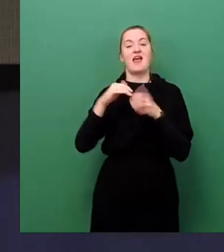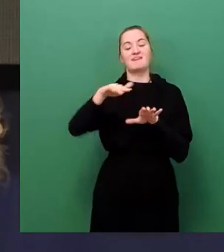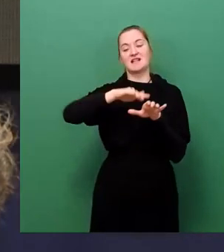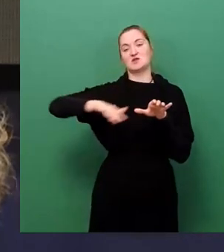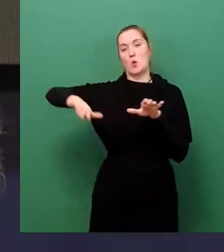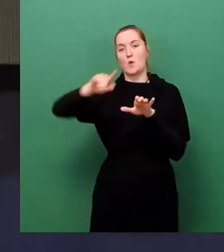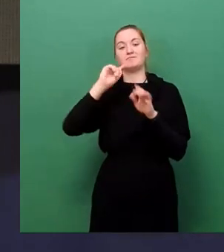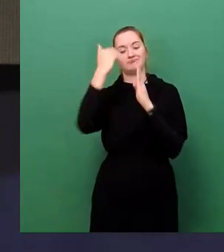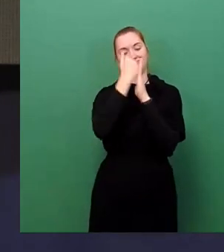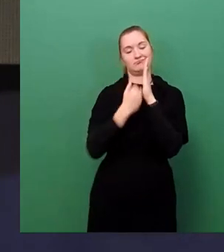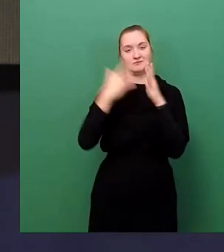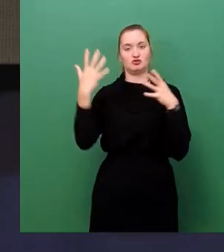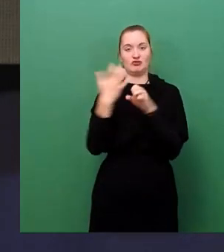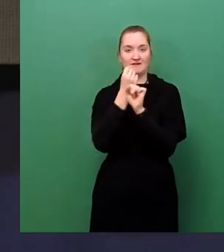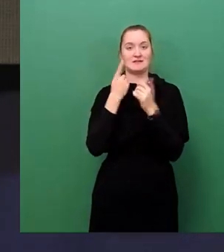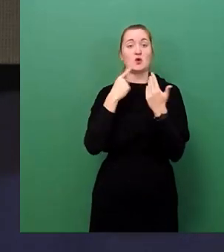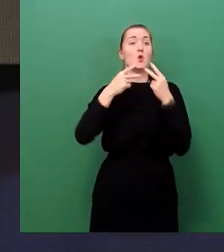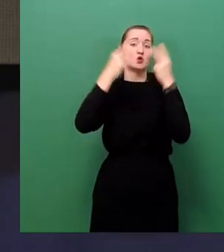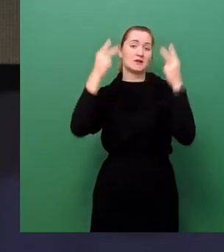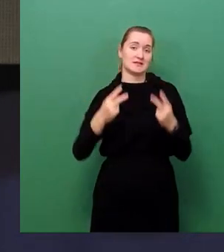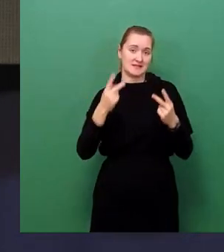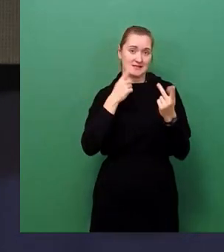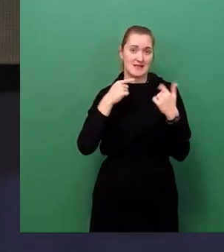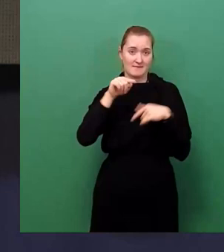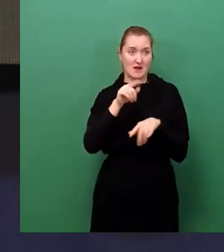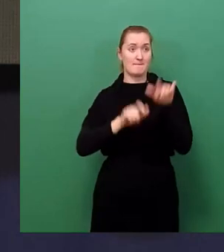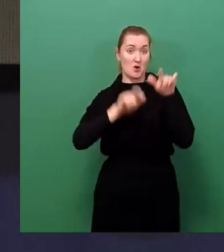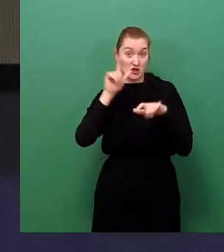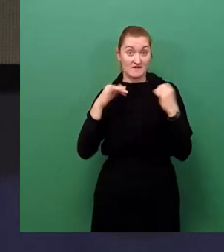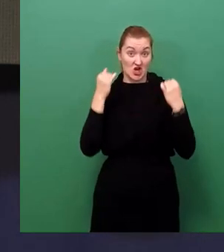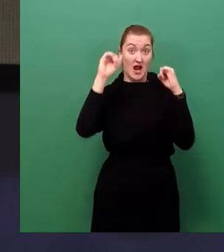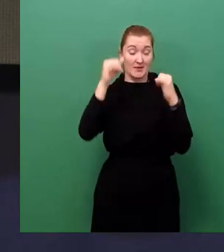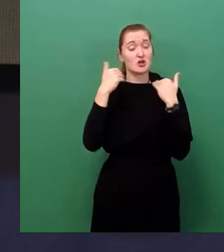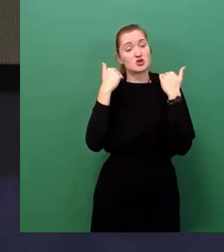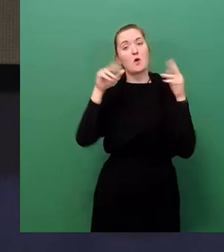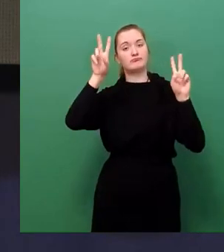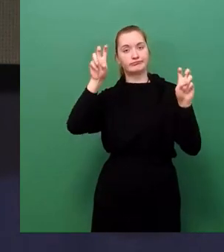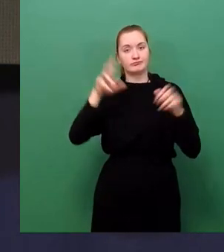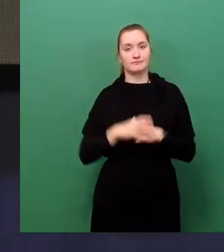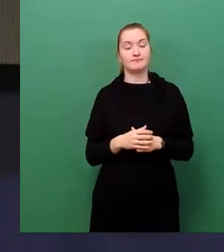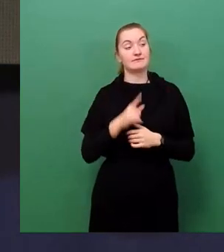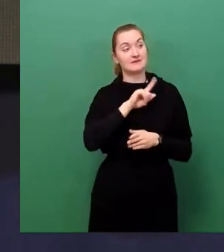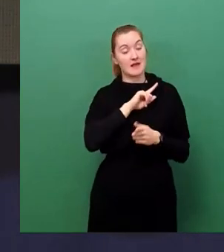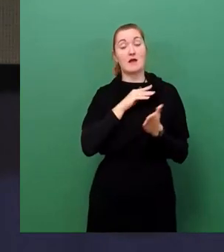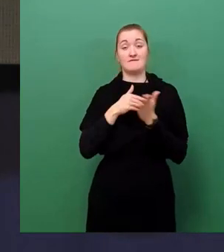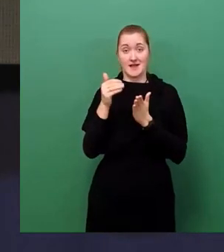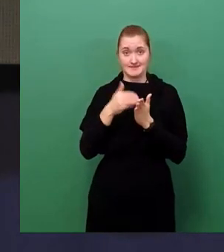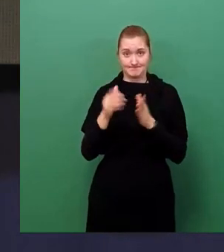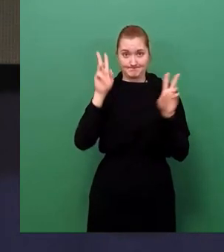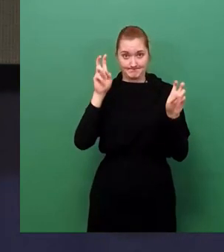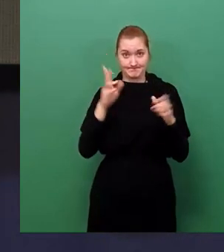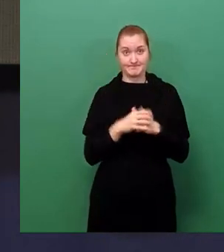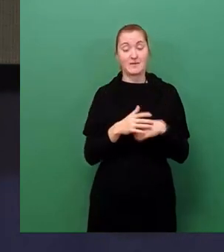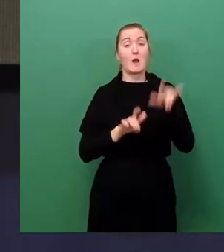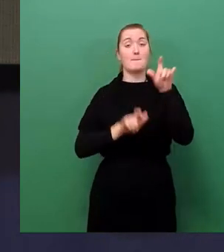Fortschreibung des Konzepts zur Förderung des bürgerschaftlichen Engagements. Ich zitiere weiter, Bürgerengagement